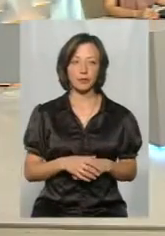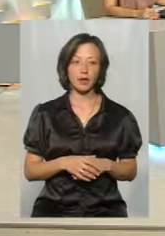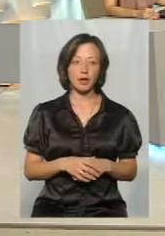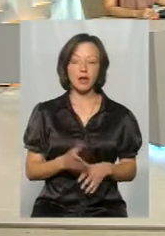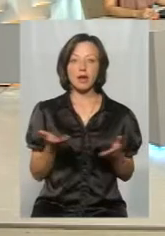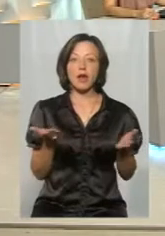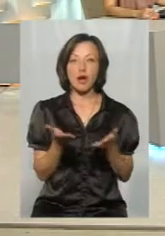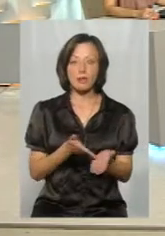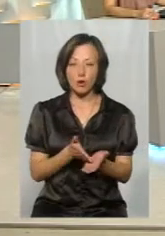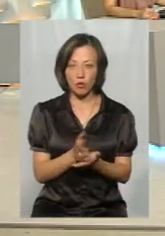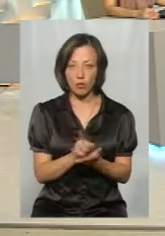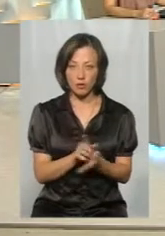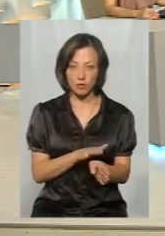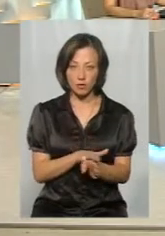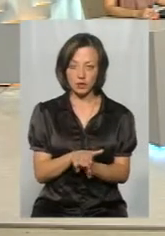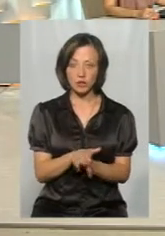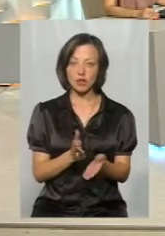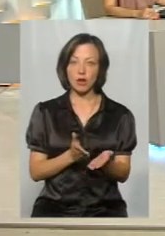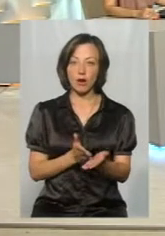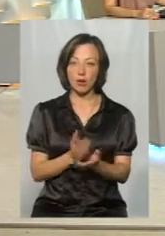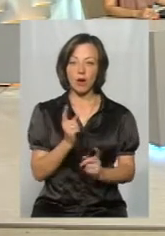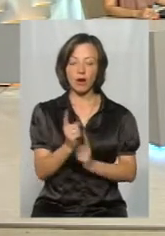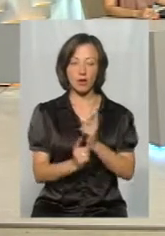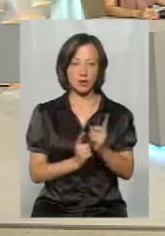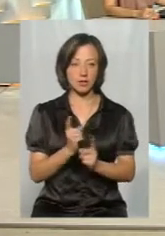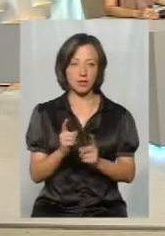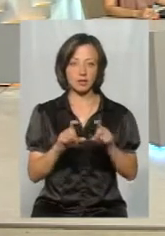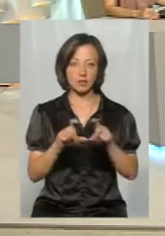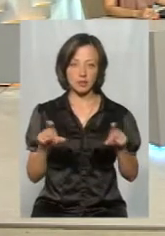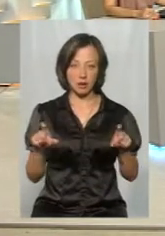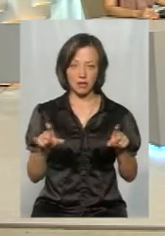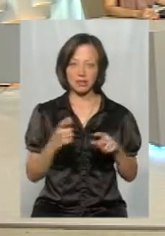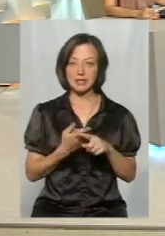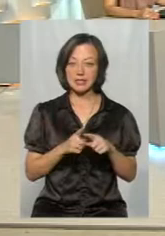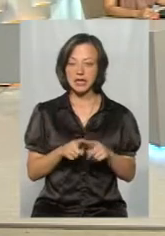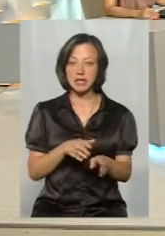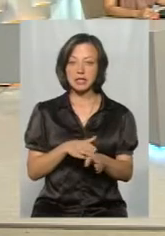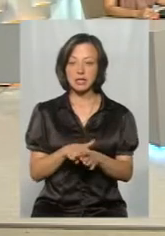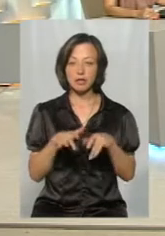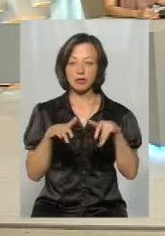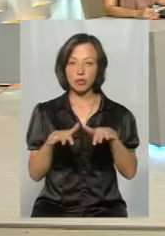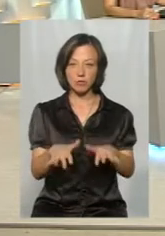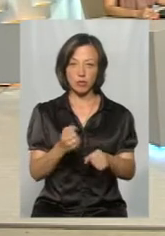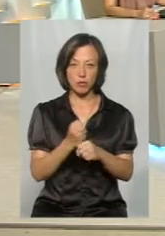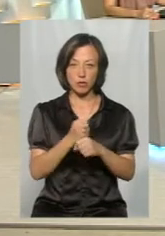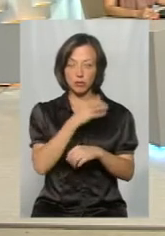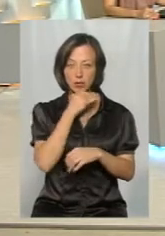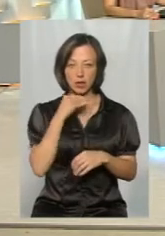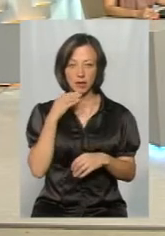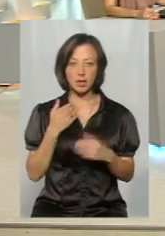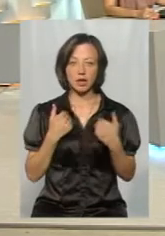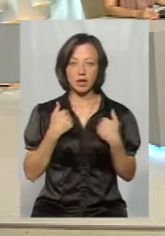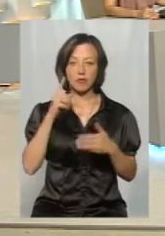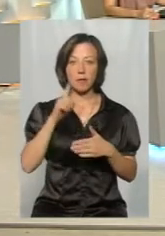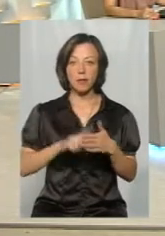яким шляхом воно повинно здійснювати? Шляхом реорганізації закладів. А це ціла кіпа роботи. Ми, я